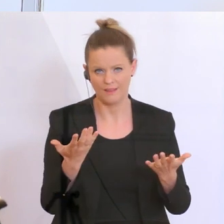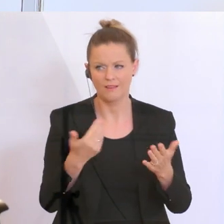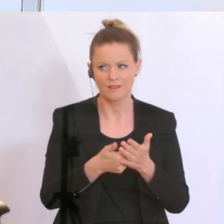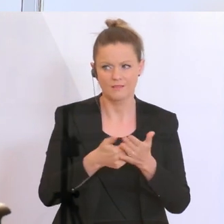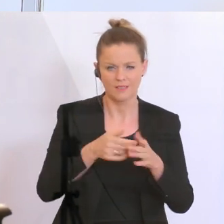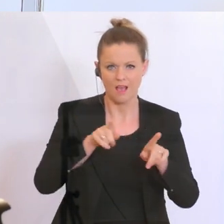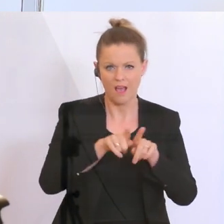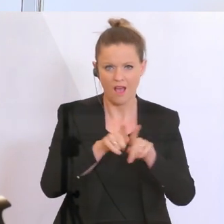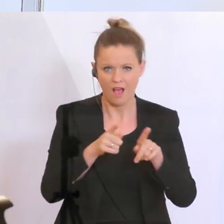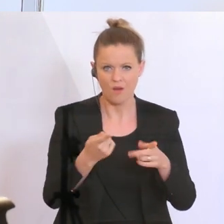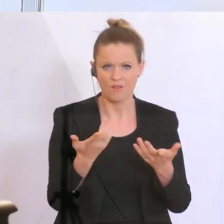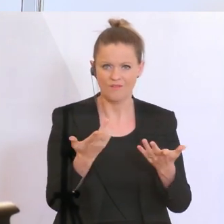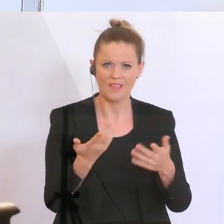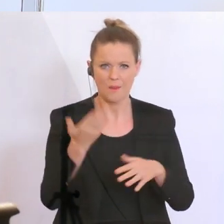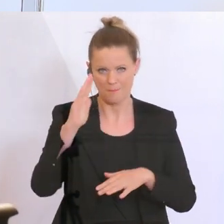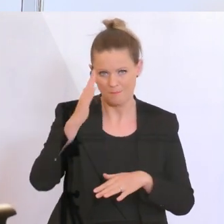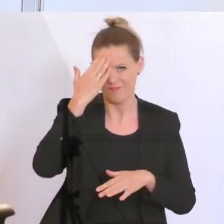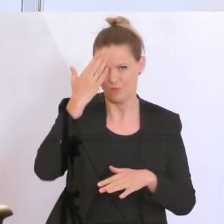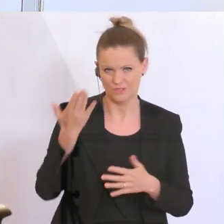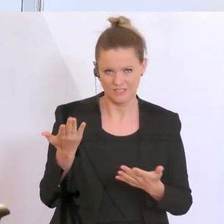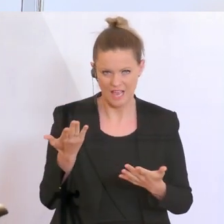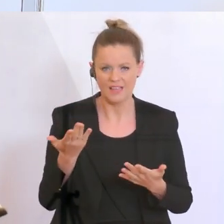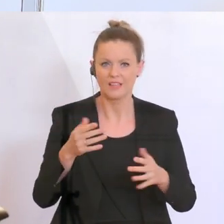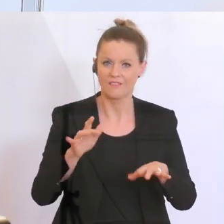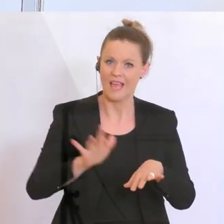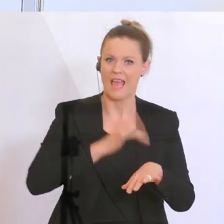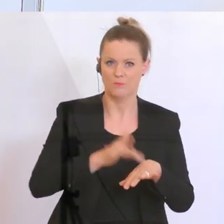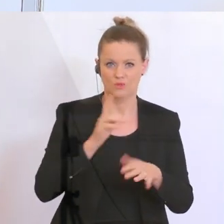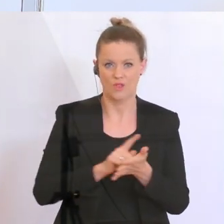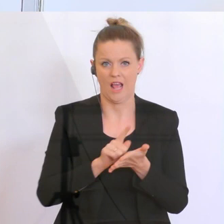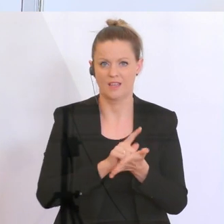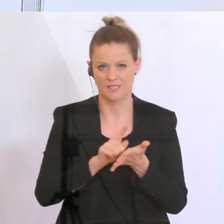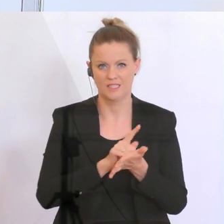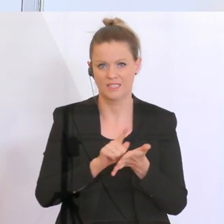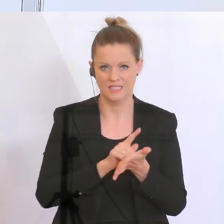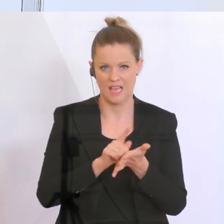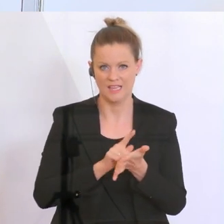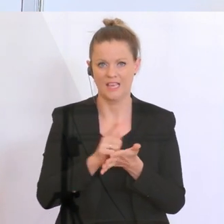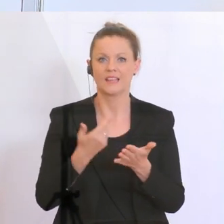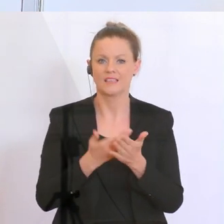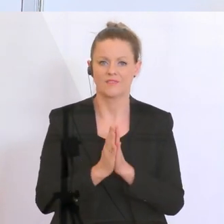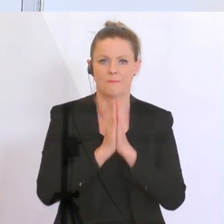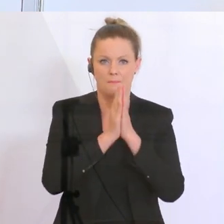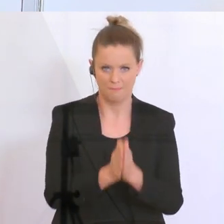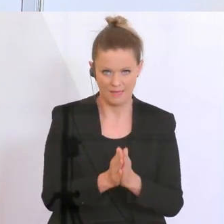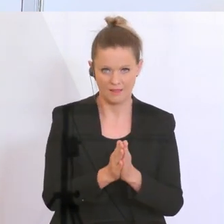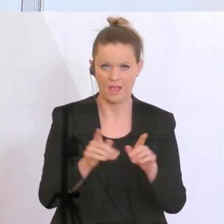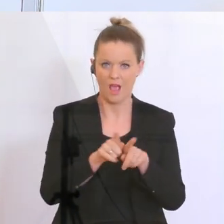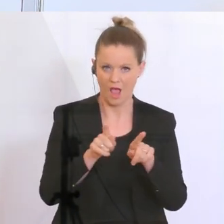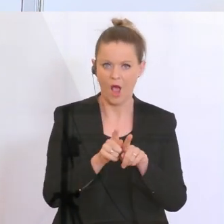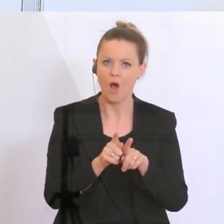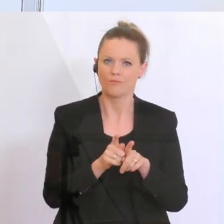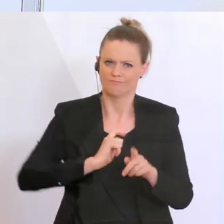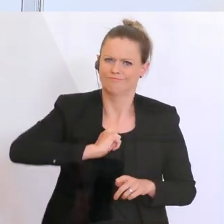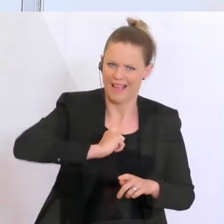Fällen auch am Bewusstsein, dass es eine besonders emotionale und schwierige Situation ist, da die Bitte sich auch darauf